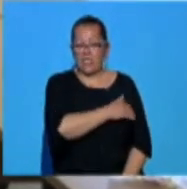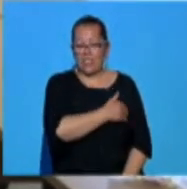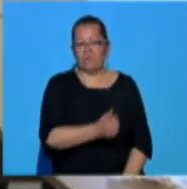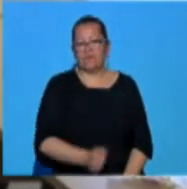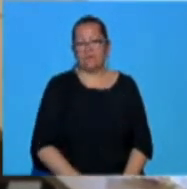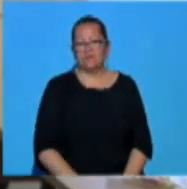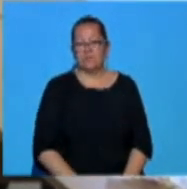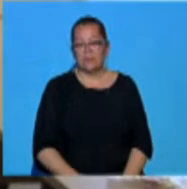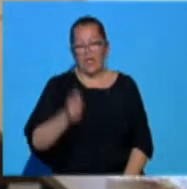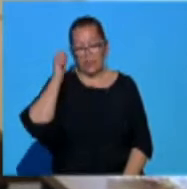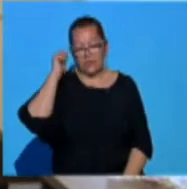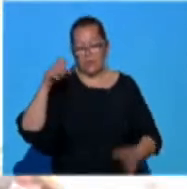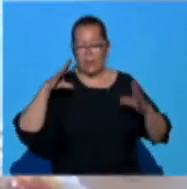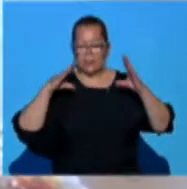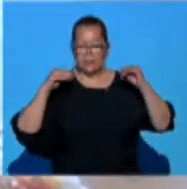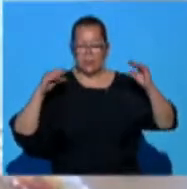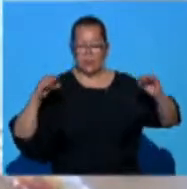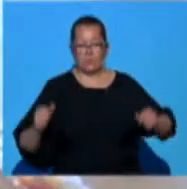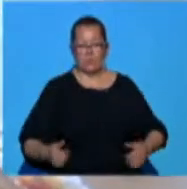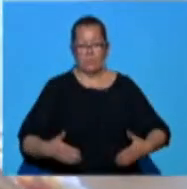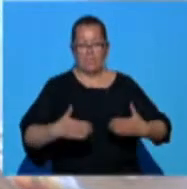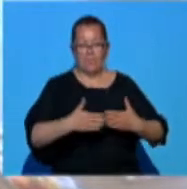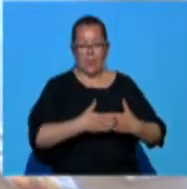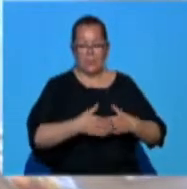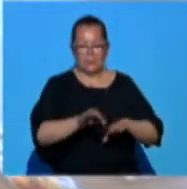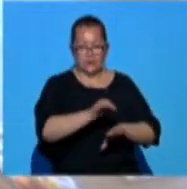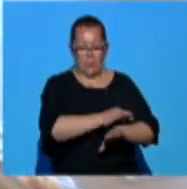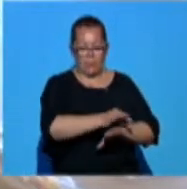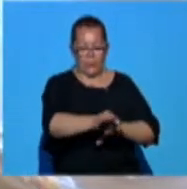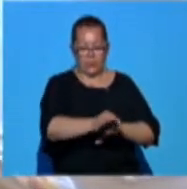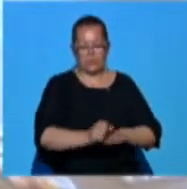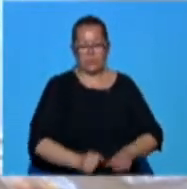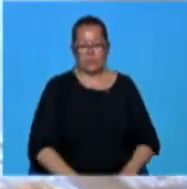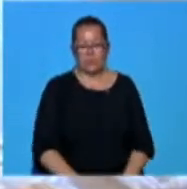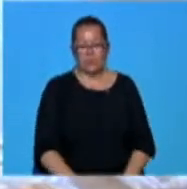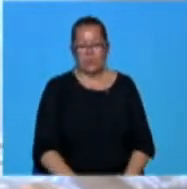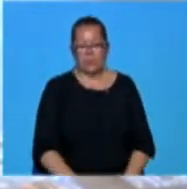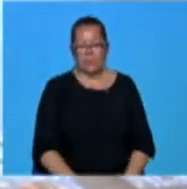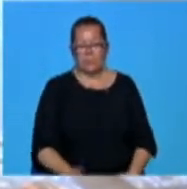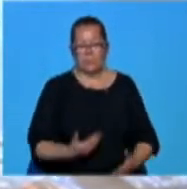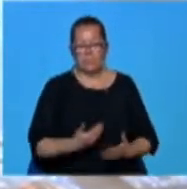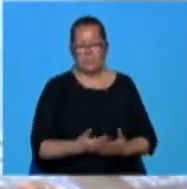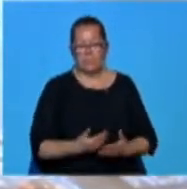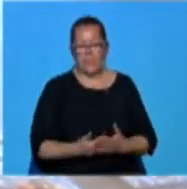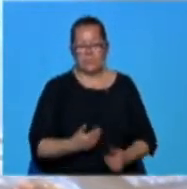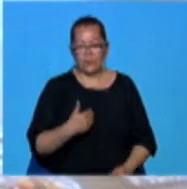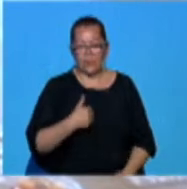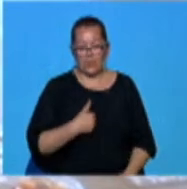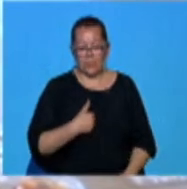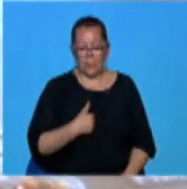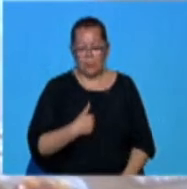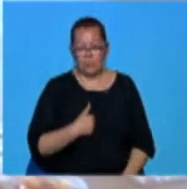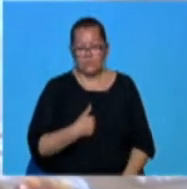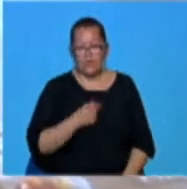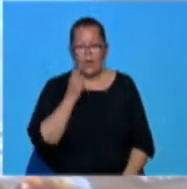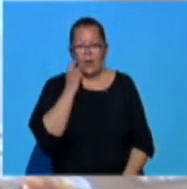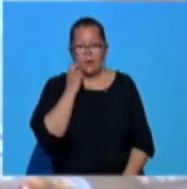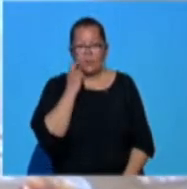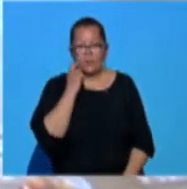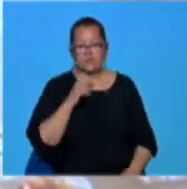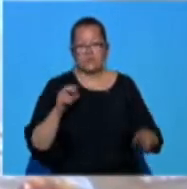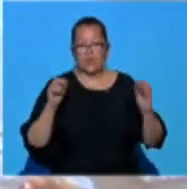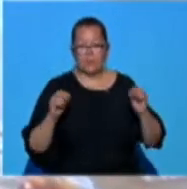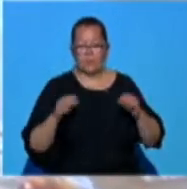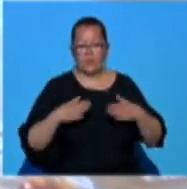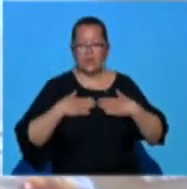apreciază foarte mult. M-am alăturat proiectului acesta, deoarece am fost eu personal curioasă. Ca și cadru didactic